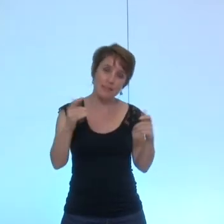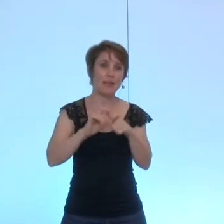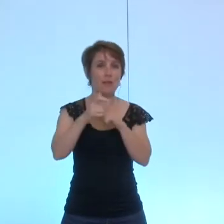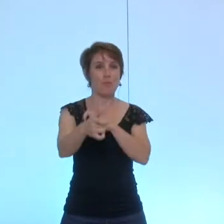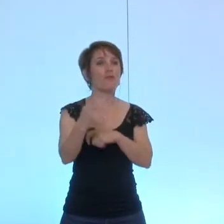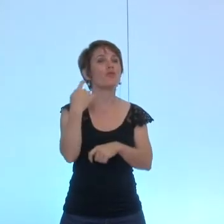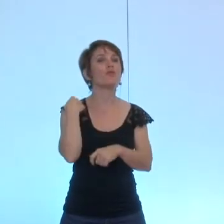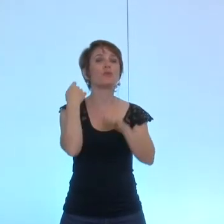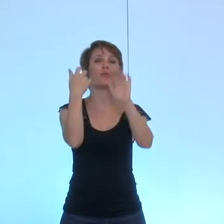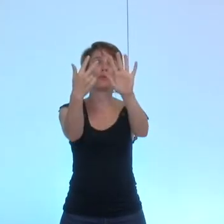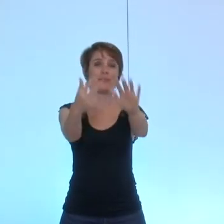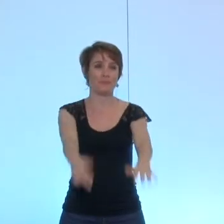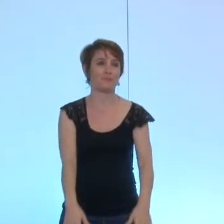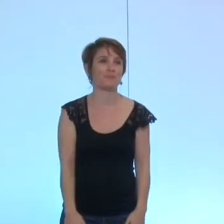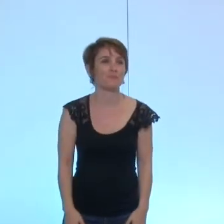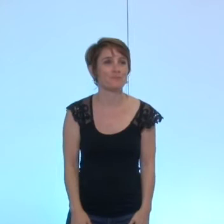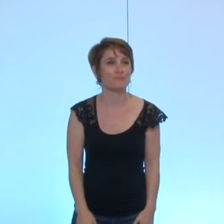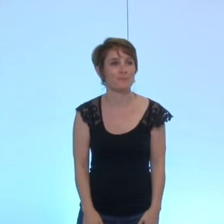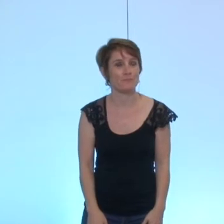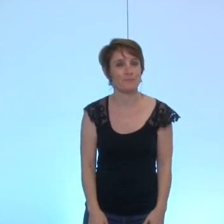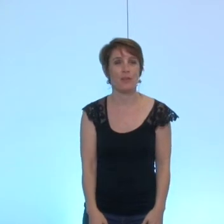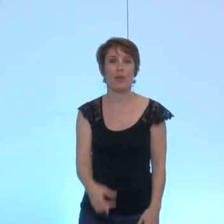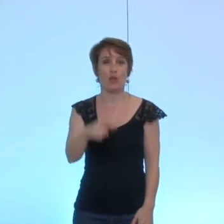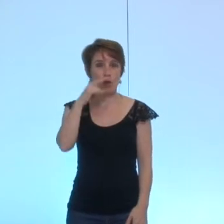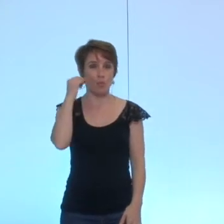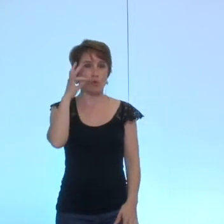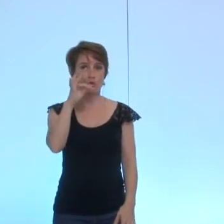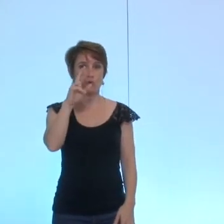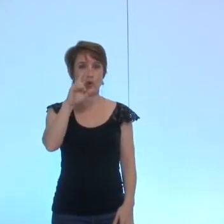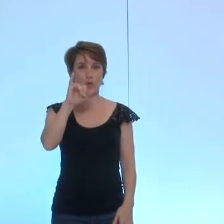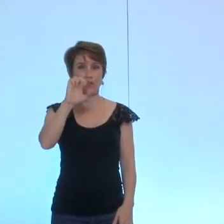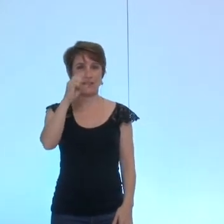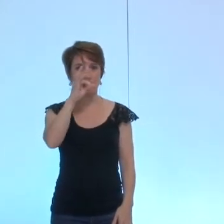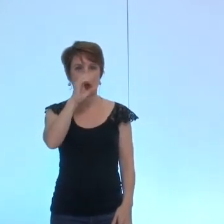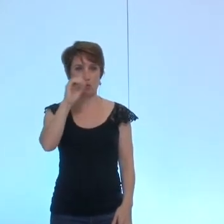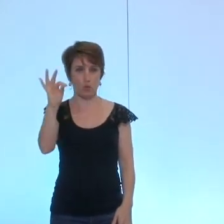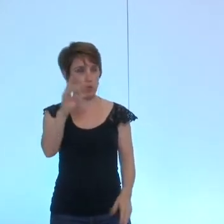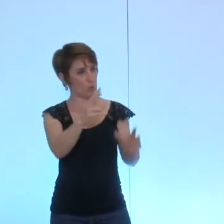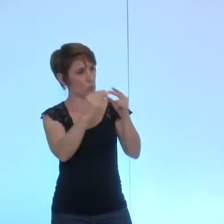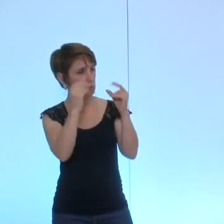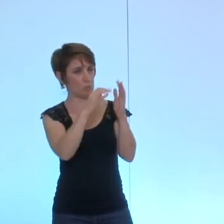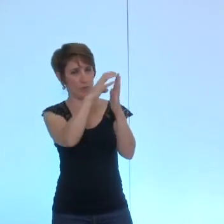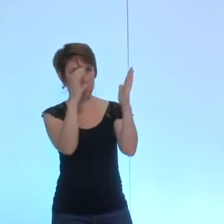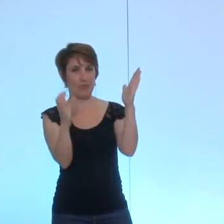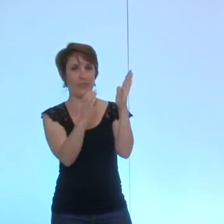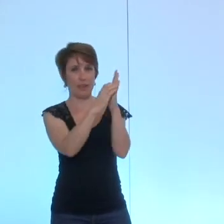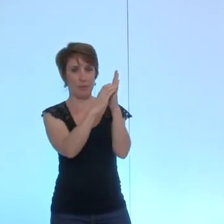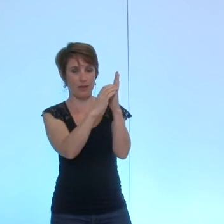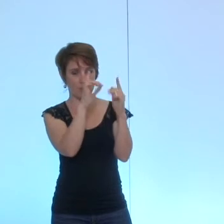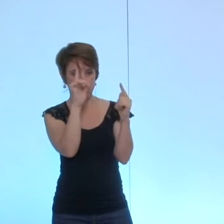passons à la délibération numéro 8 monsieur Fristot à nouveau qui nous expose cette délibération concernant